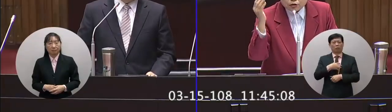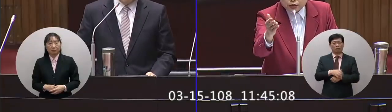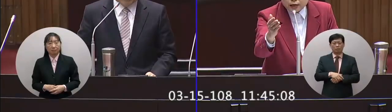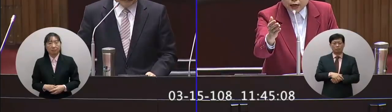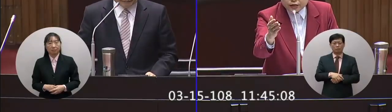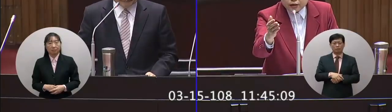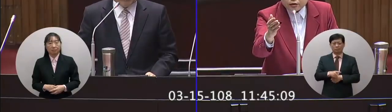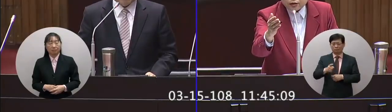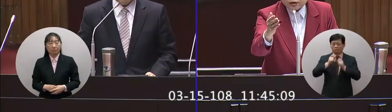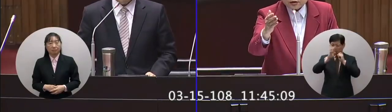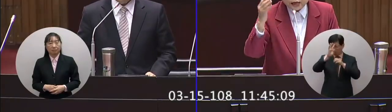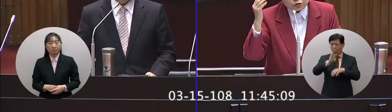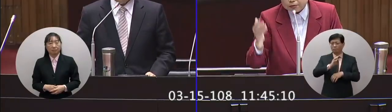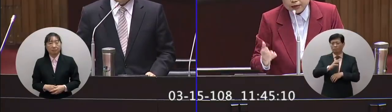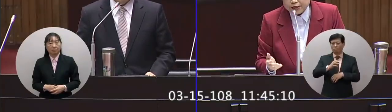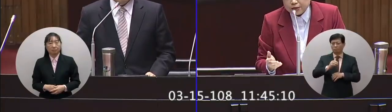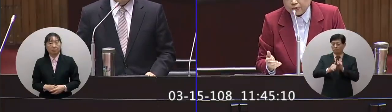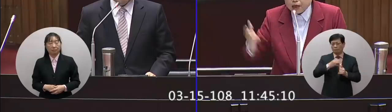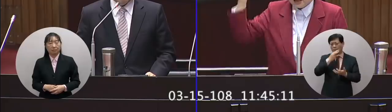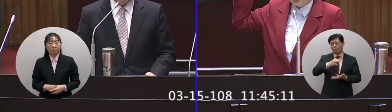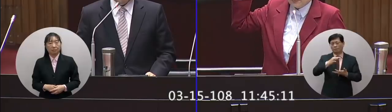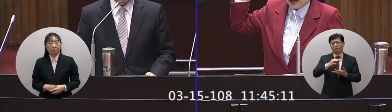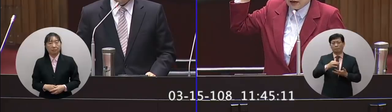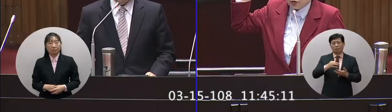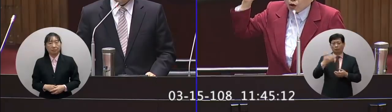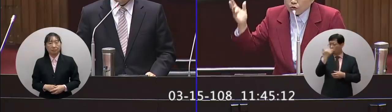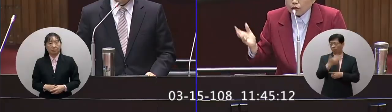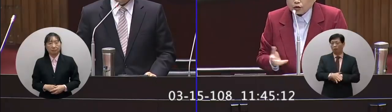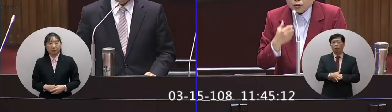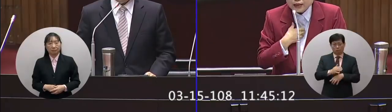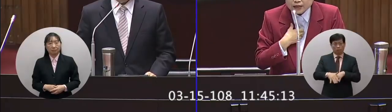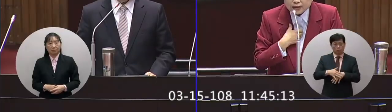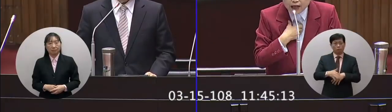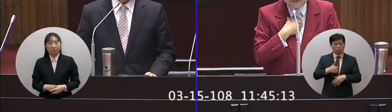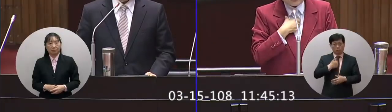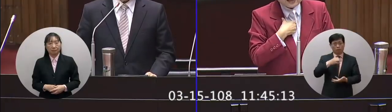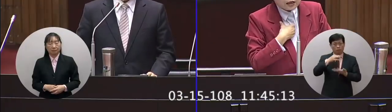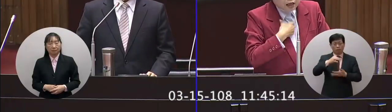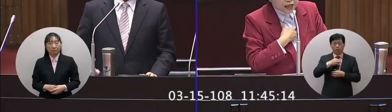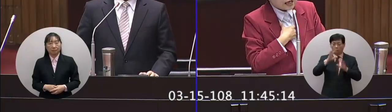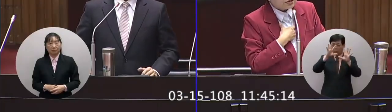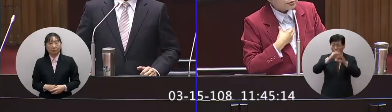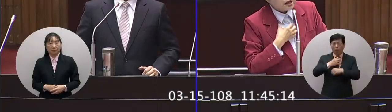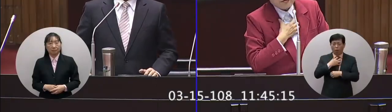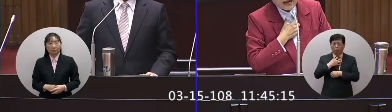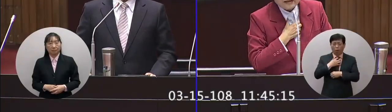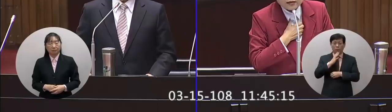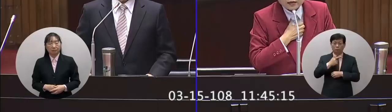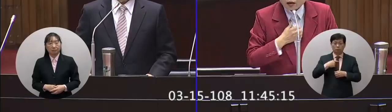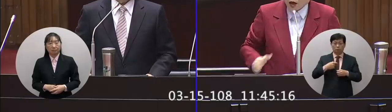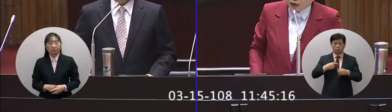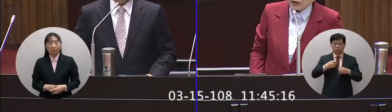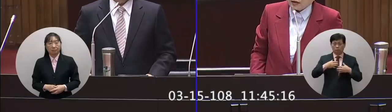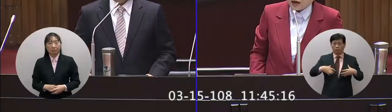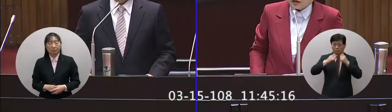怕就是癌症大家就這麼擔心命可能就沒了無緣無故都很擔心三更半都擔心咳一下以為是不是肺